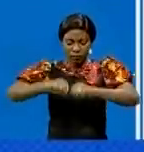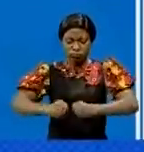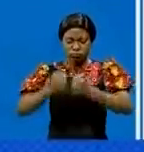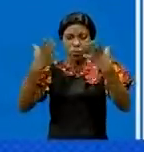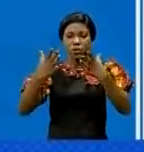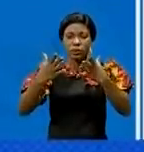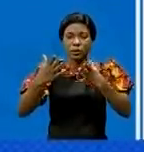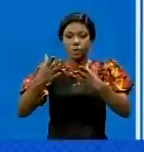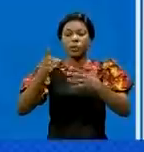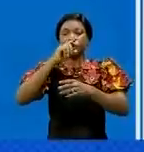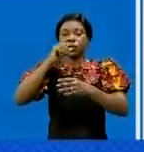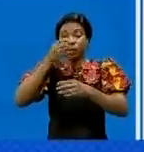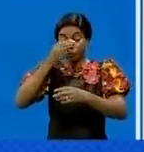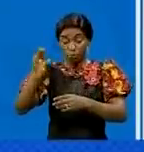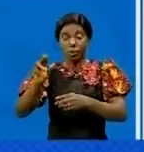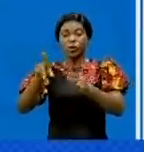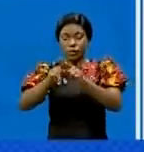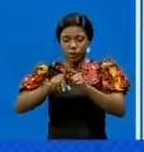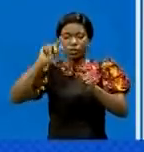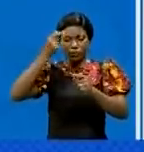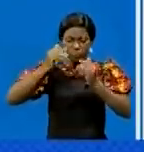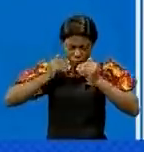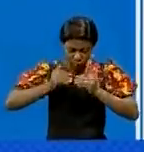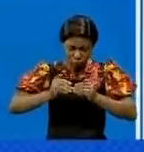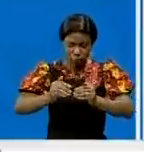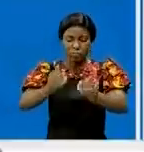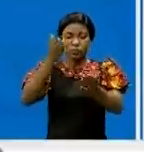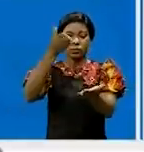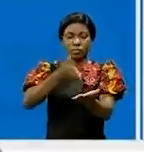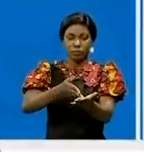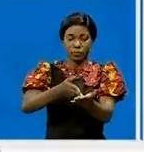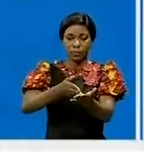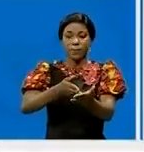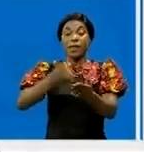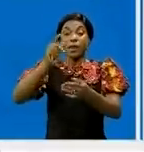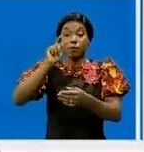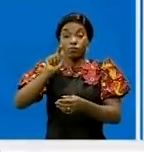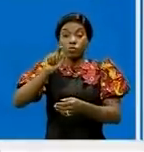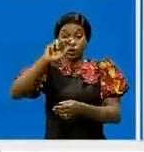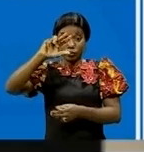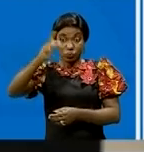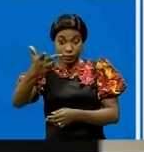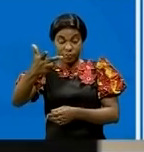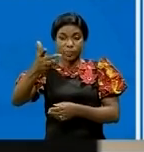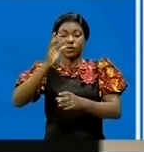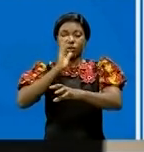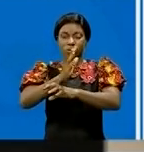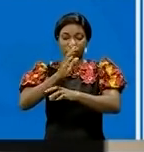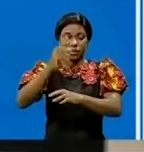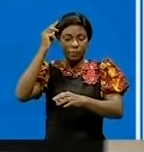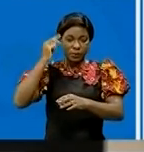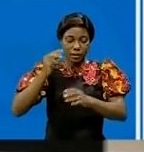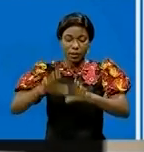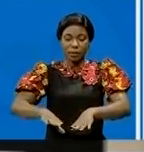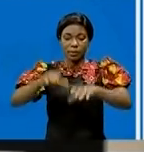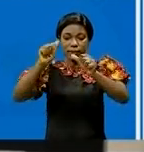Le gouvernement suit de près cette situation. Le point 3 du conseil de ministres, approbation